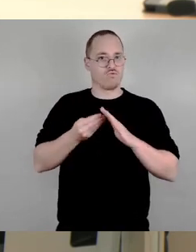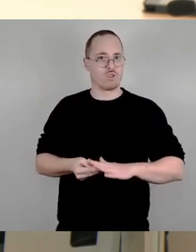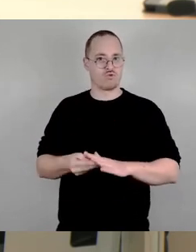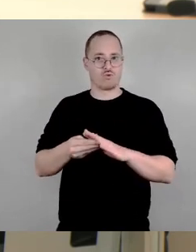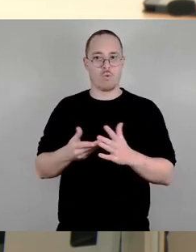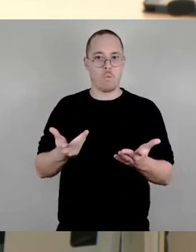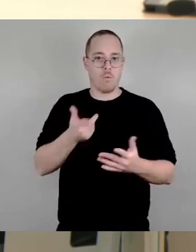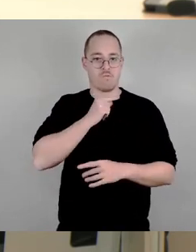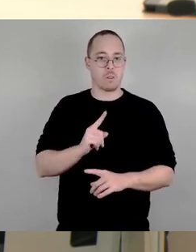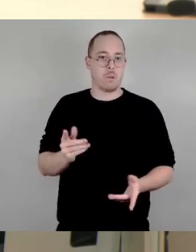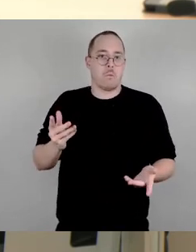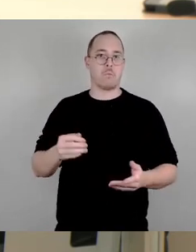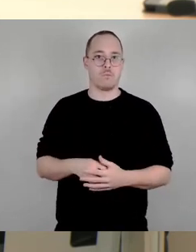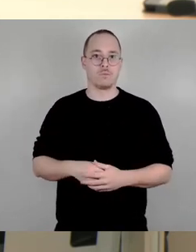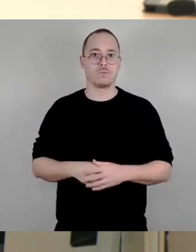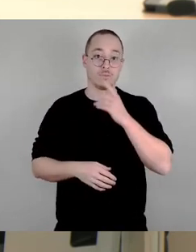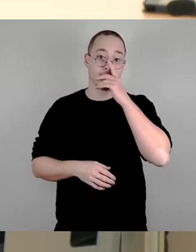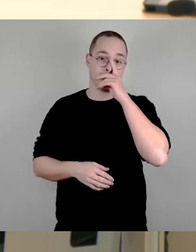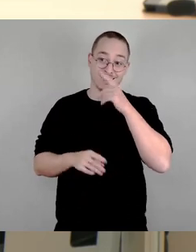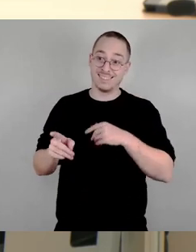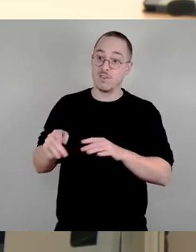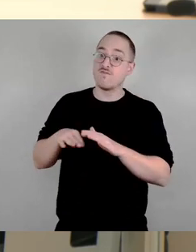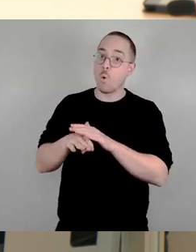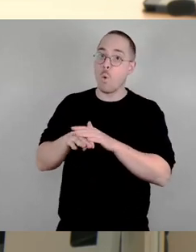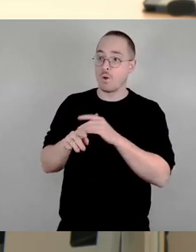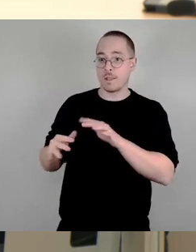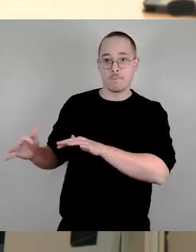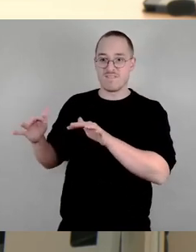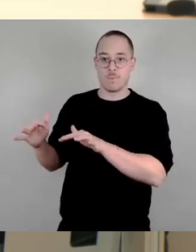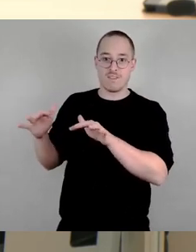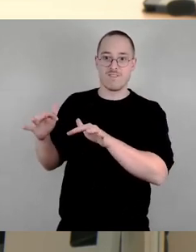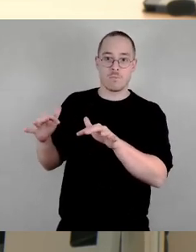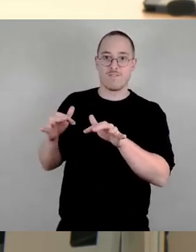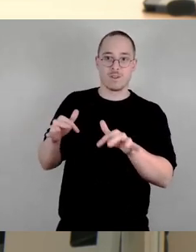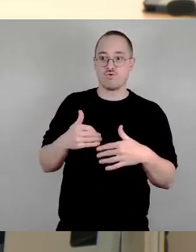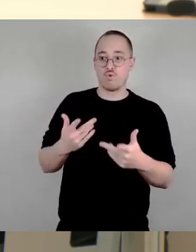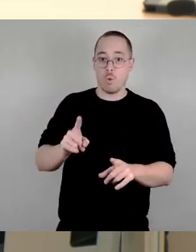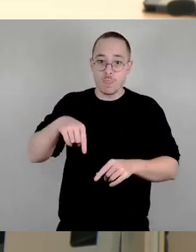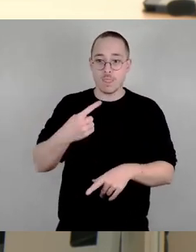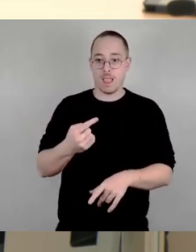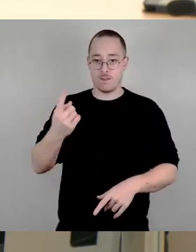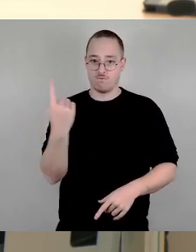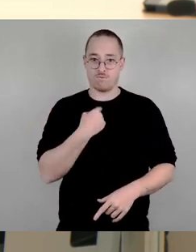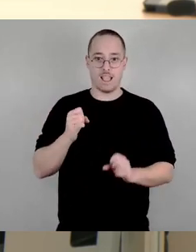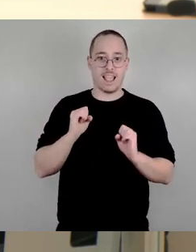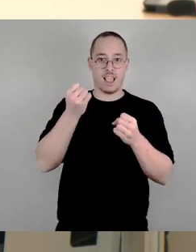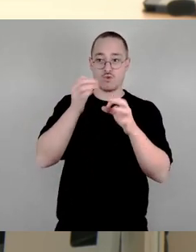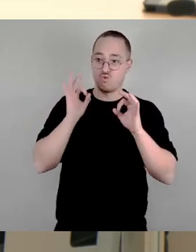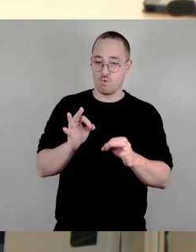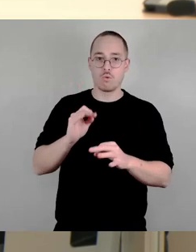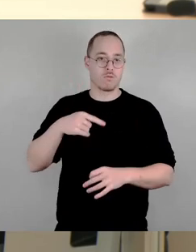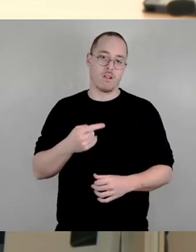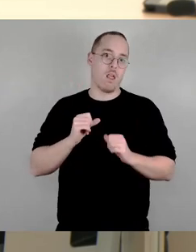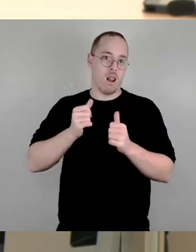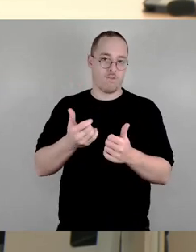Fluchtbewegungen und die werden kommen, gut reagieren, hilft das allen Menschen in der Stadt. Personell und räumlich gut ausgestattete Kitas, Schulen,